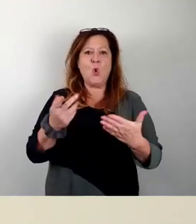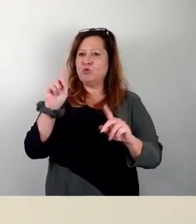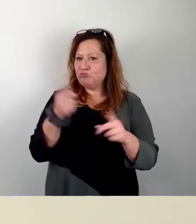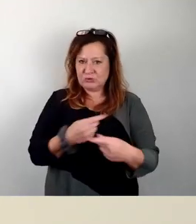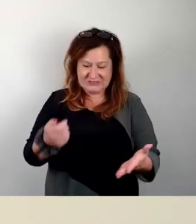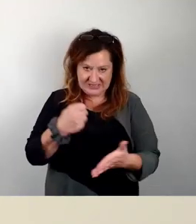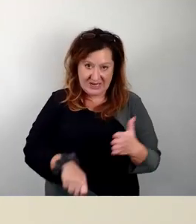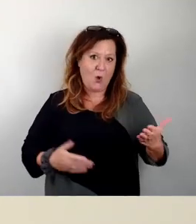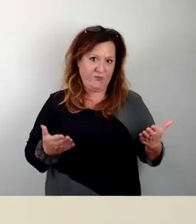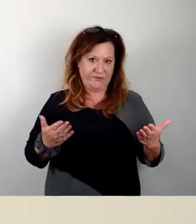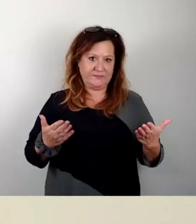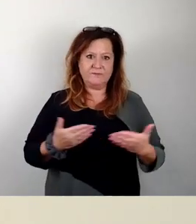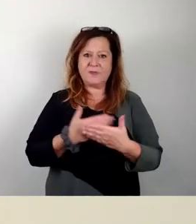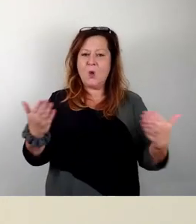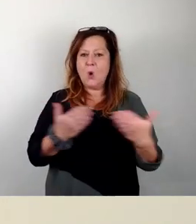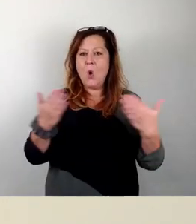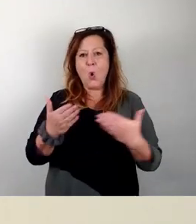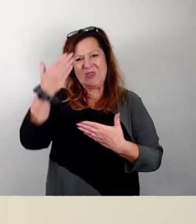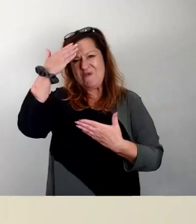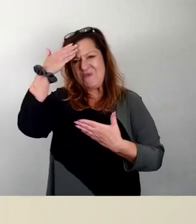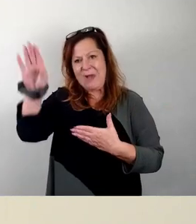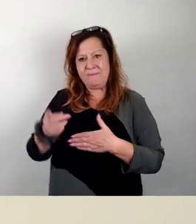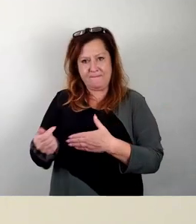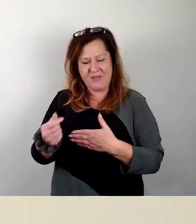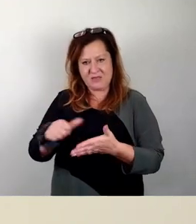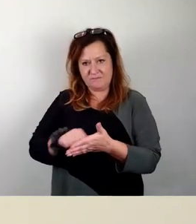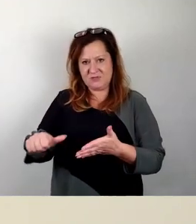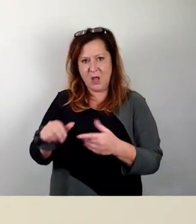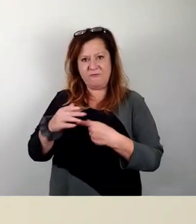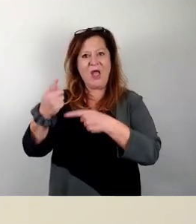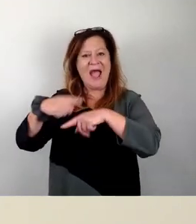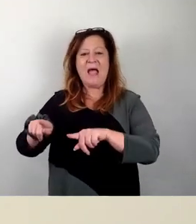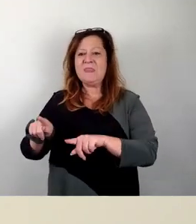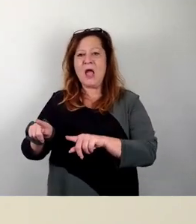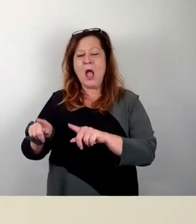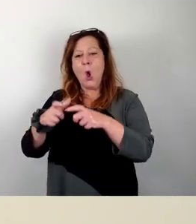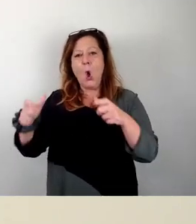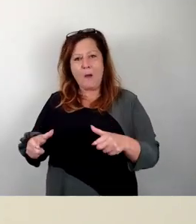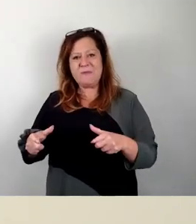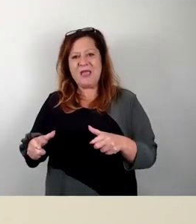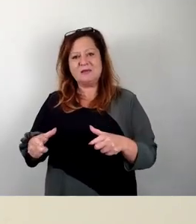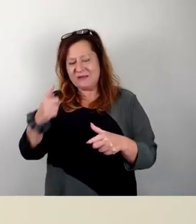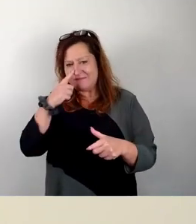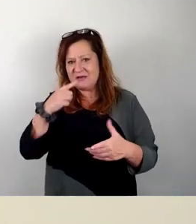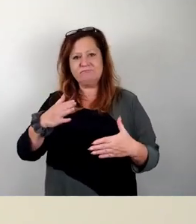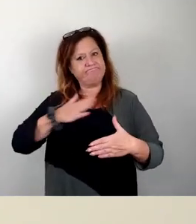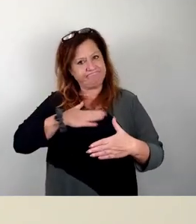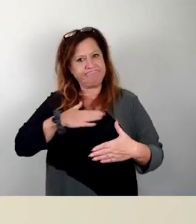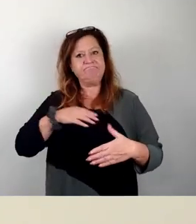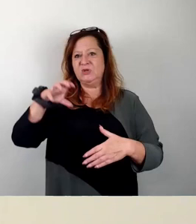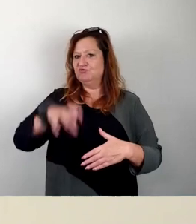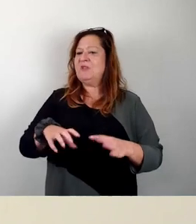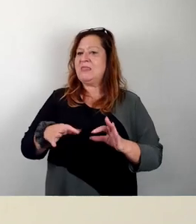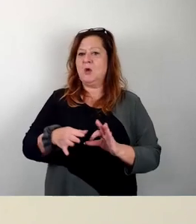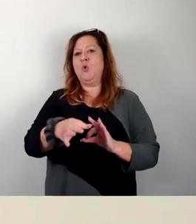oder uns fremd einmieten müssen in andere Objekte, sondern wenn wir sozusagen städtische Grundstücke und Objekte selber